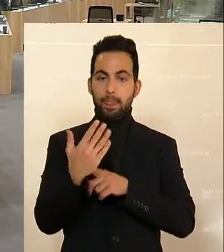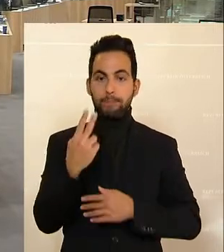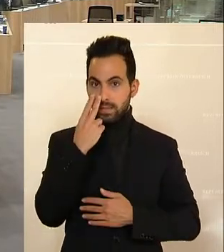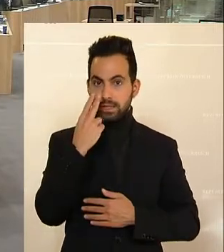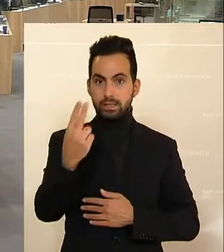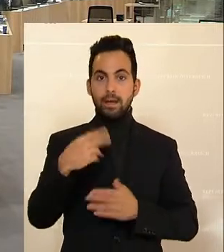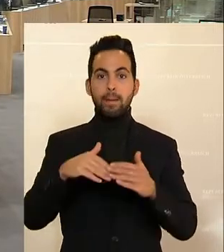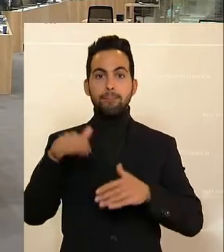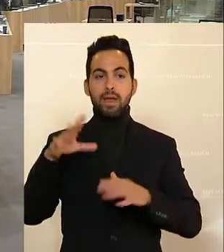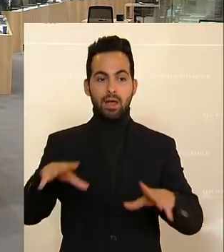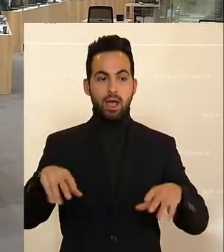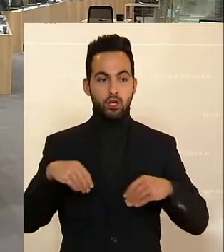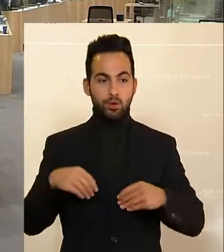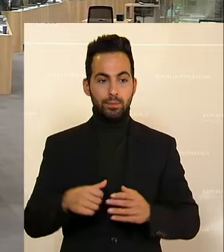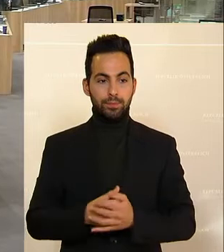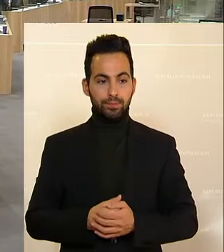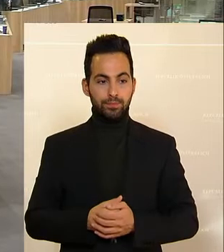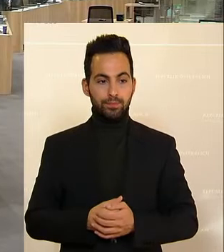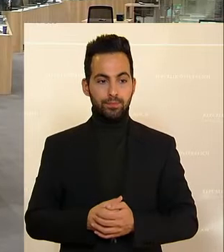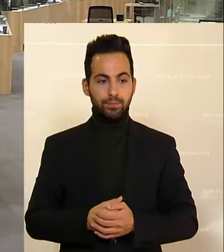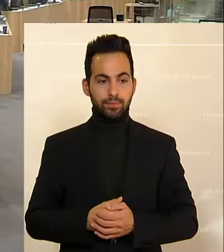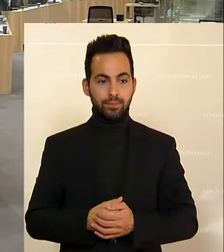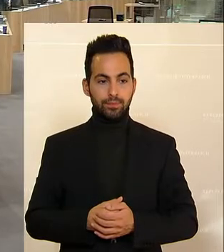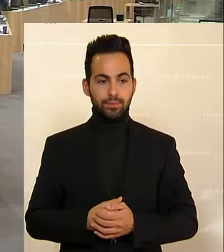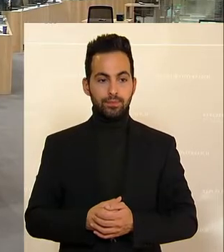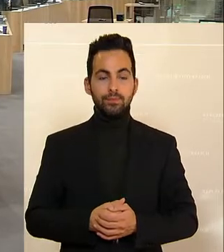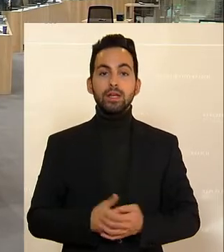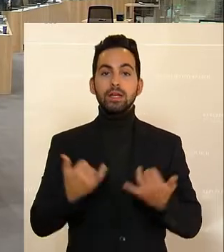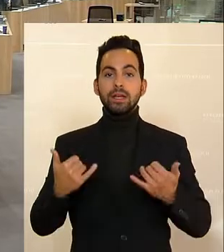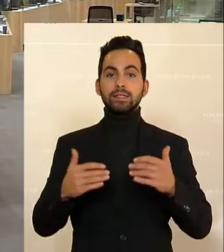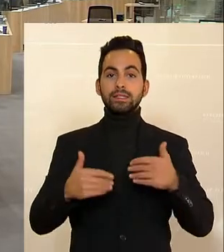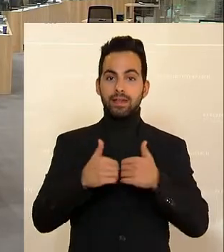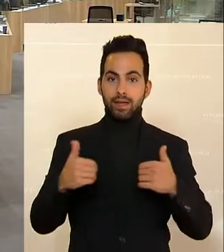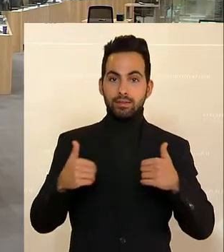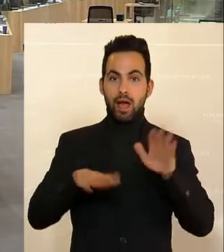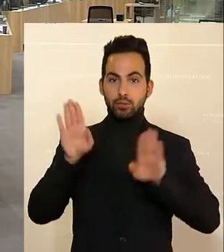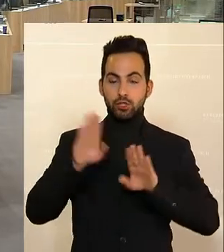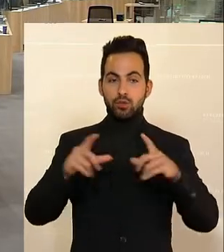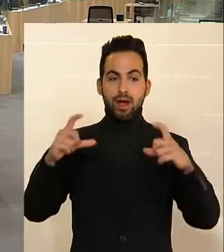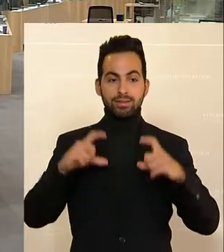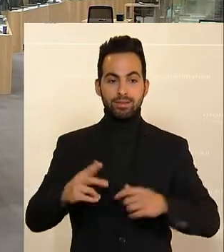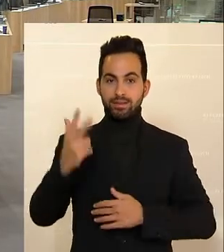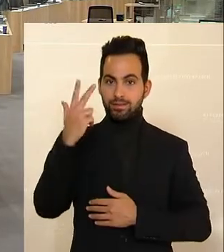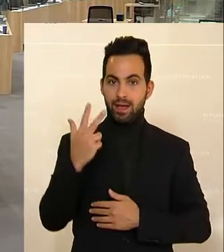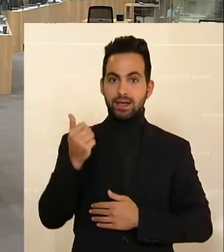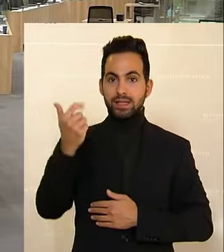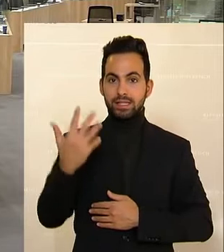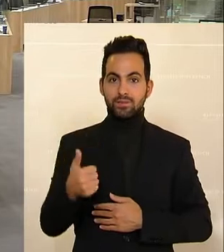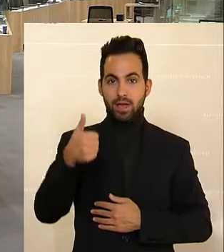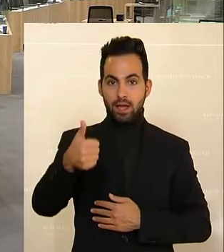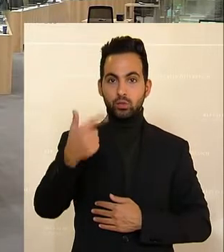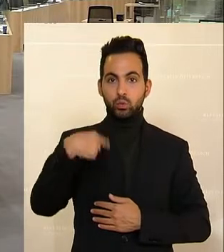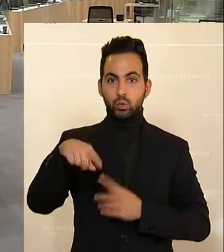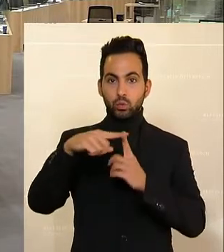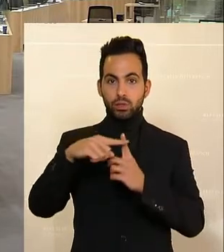Weiters geht es auch um die Valorisierung von Mindestversicherungssummen in Haftpflichtgesetzen. Auch das Thema Corona beschäftigt uns dann,